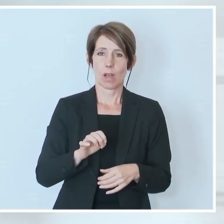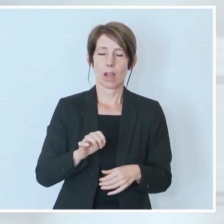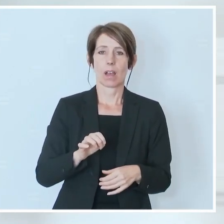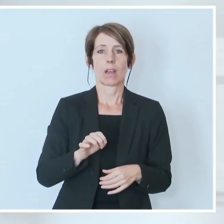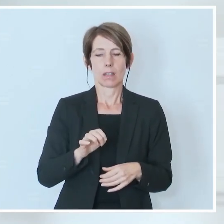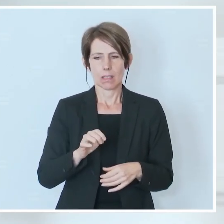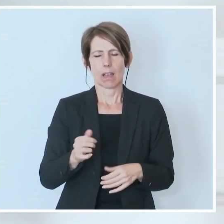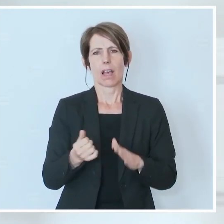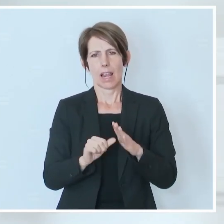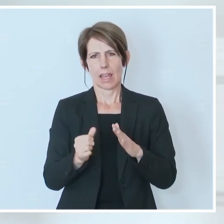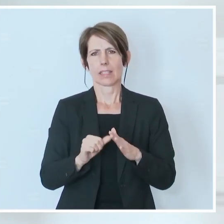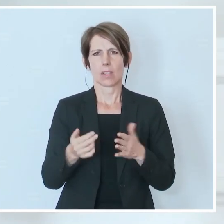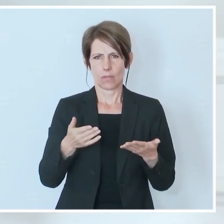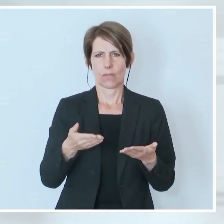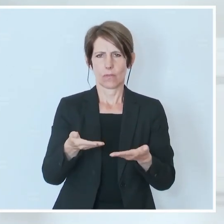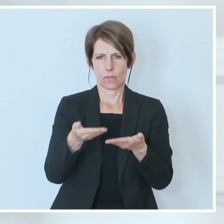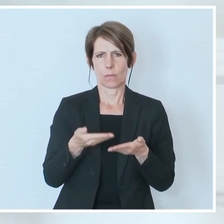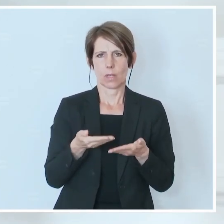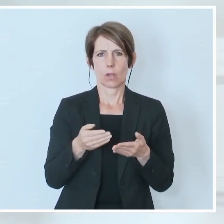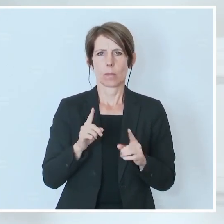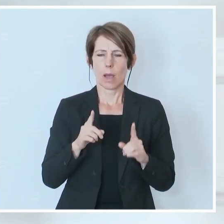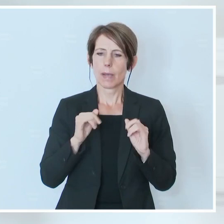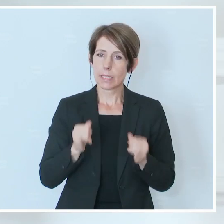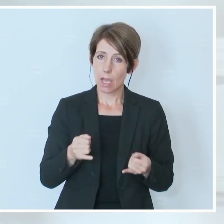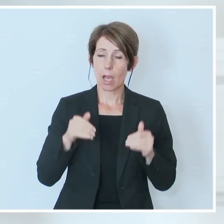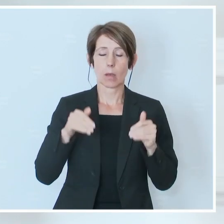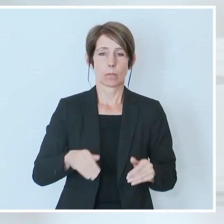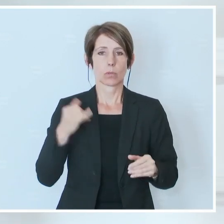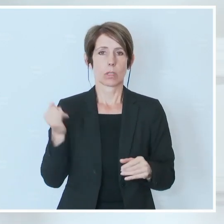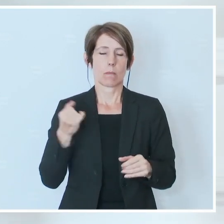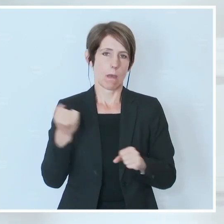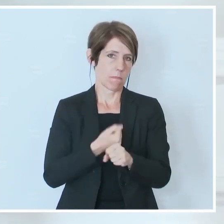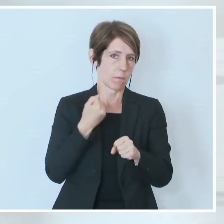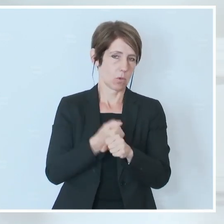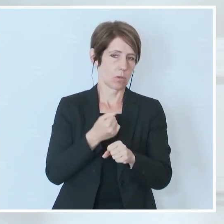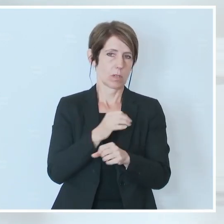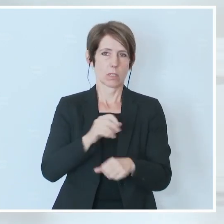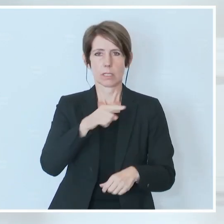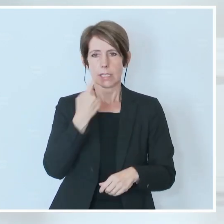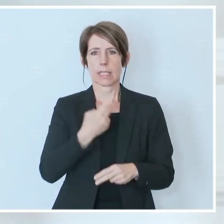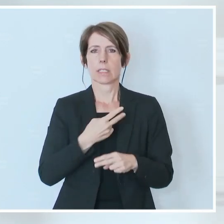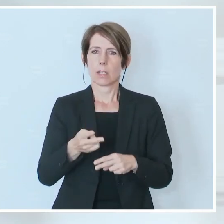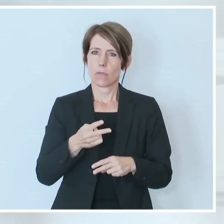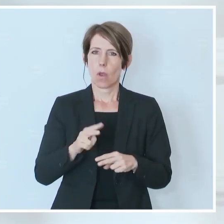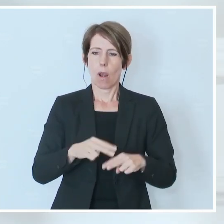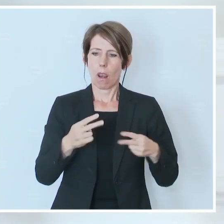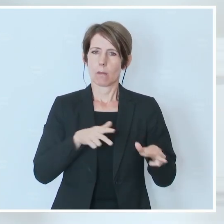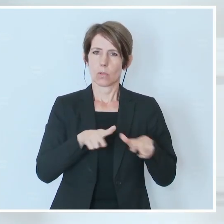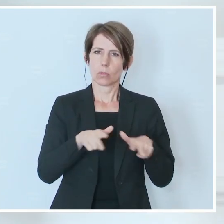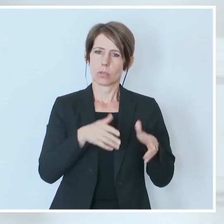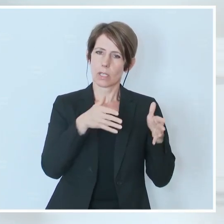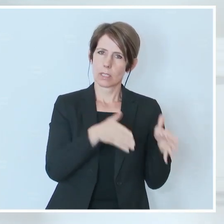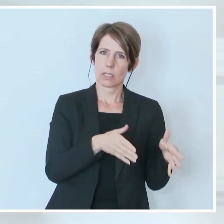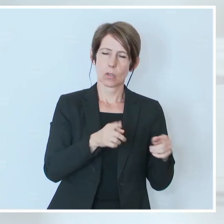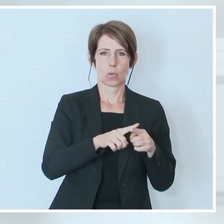Relativität herstellen. Aber ja, man muss sich immer darum bemühen. Und es ist, glaube ich, auch sinnvoll, dass man sich als Bundesregierung, aber auch